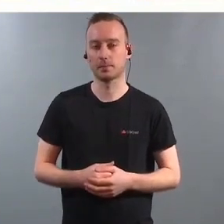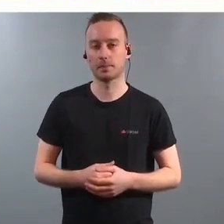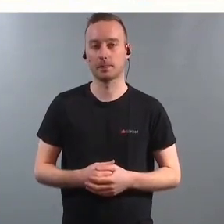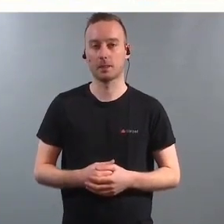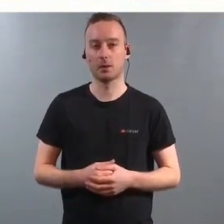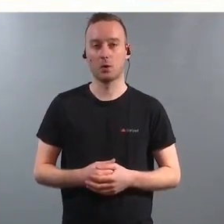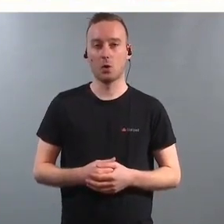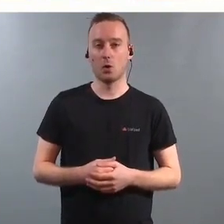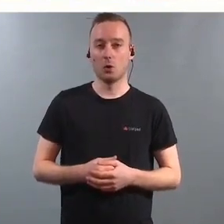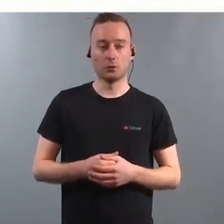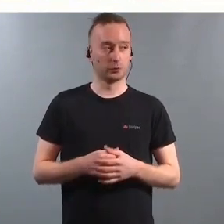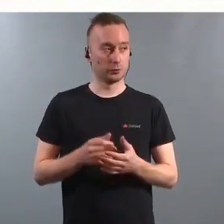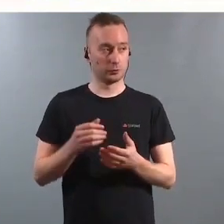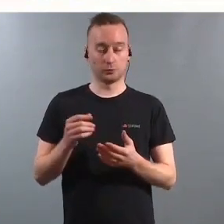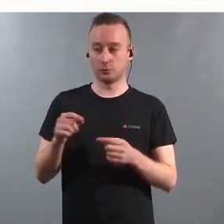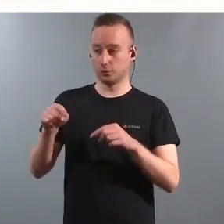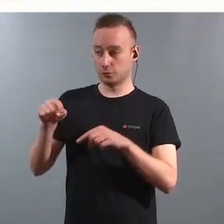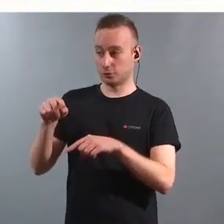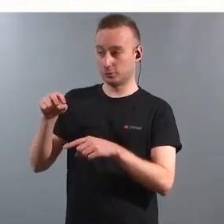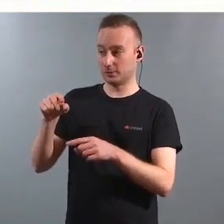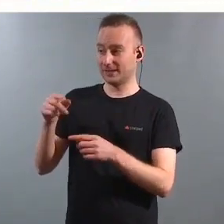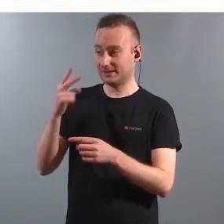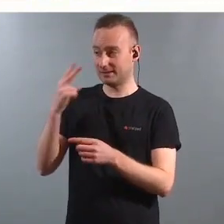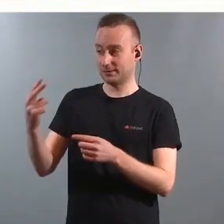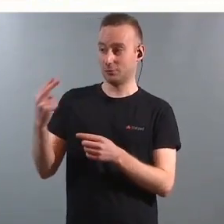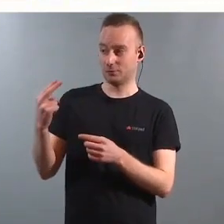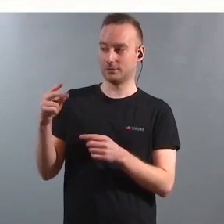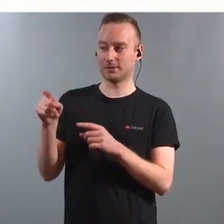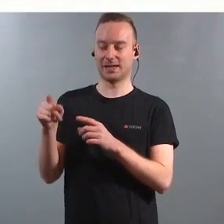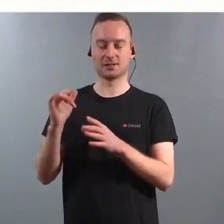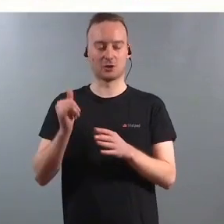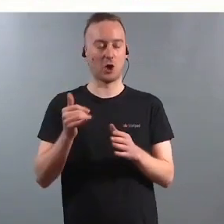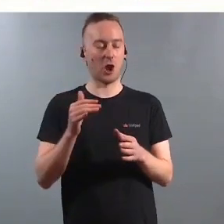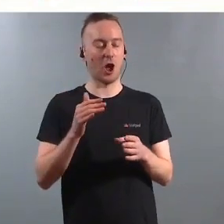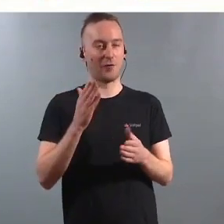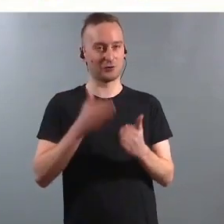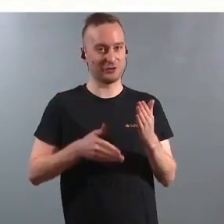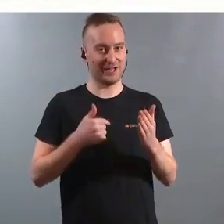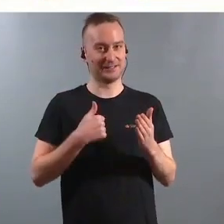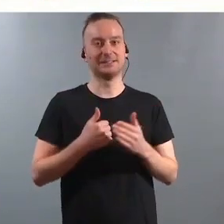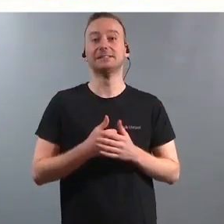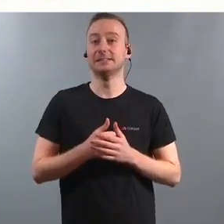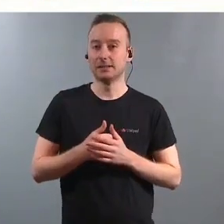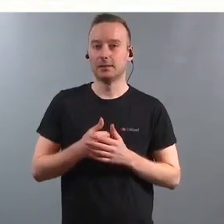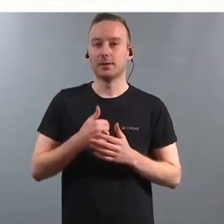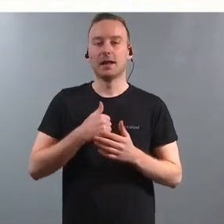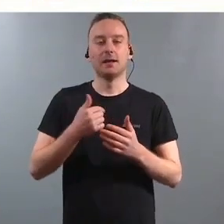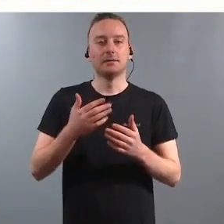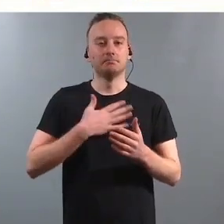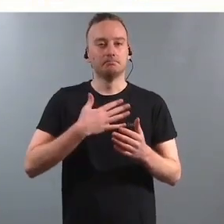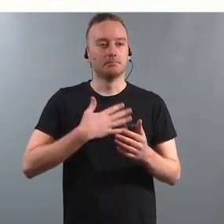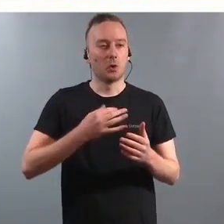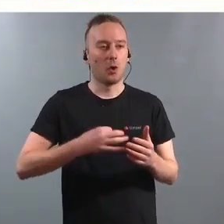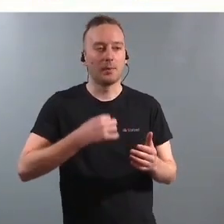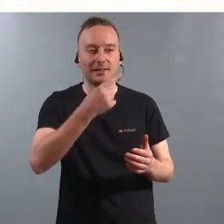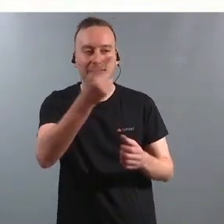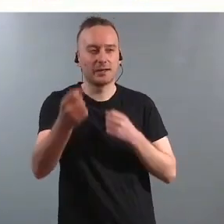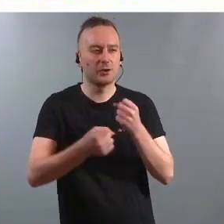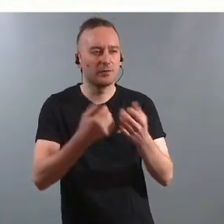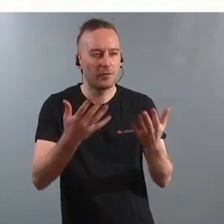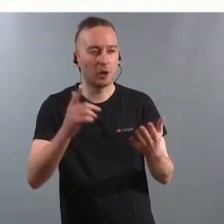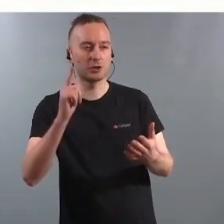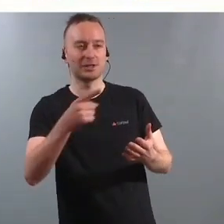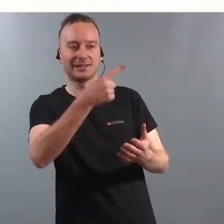Da tenkte jeg at når du allerede står der så tenker jeg at det som jeg vil invitere dere til og håpe at dere gjør som sitter på masse